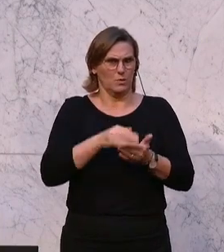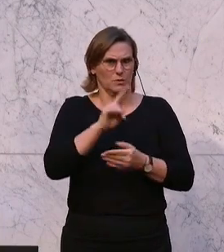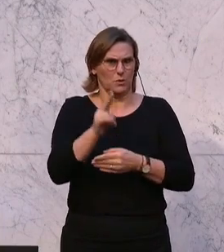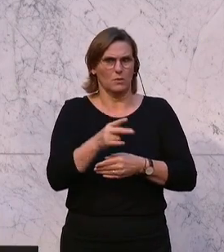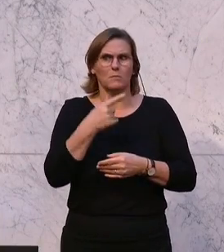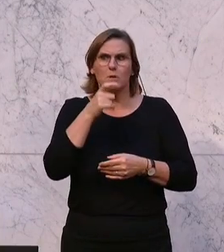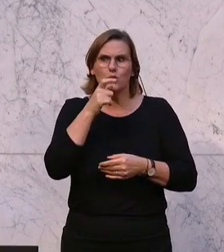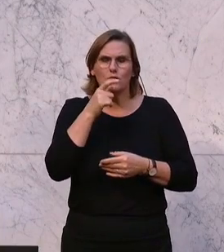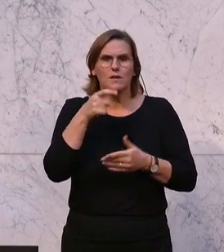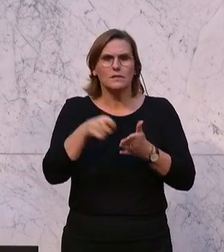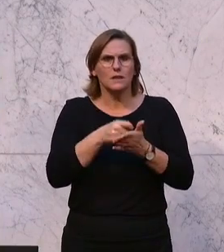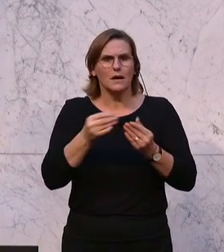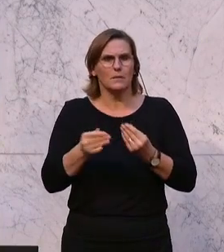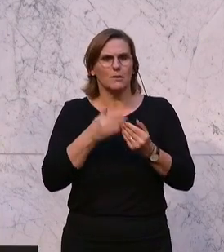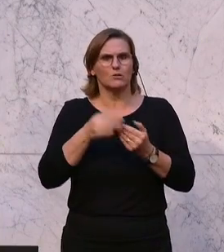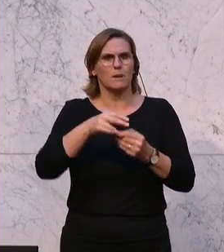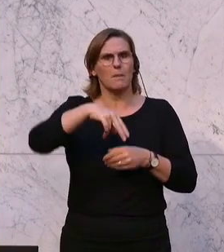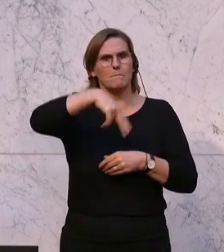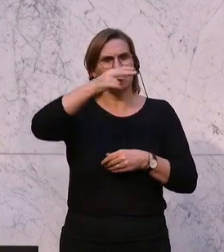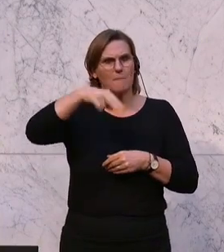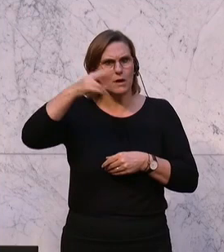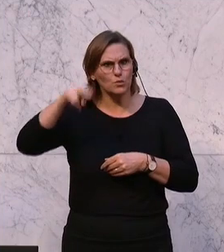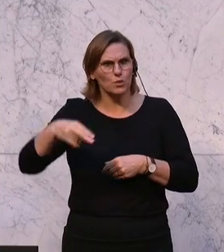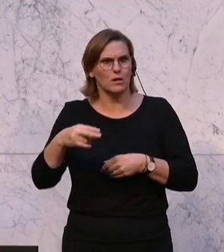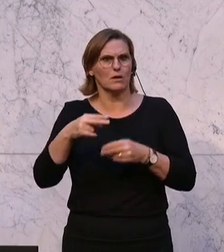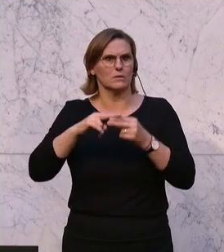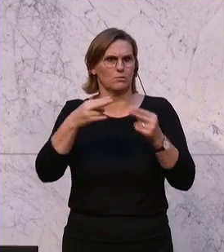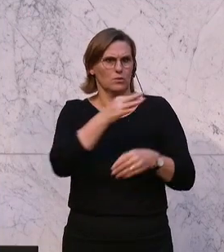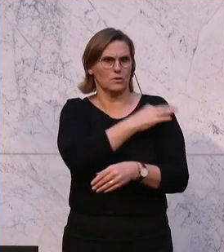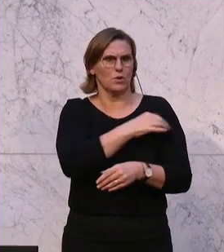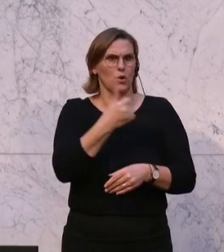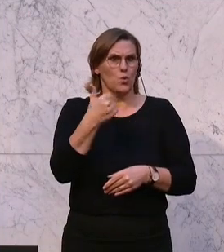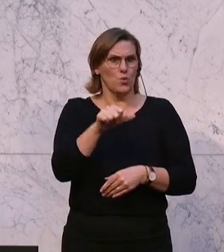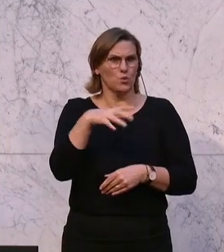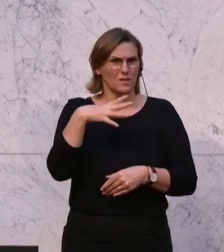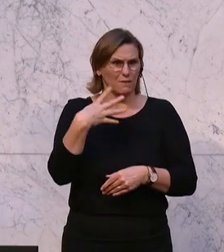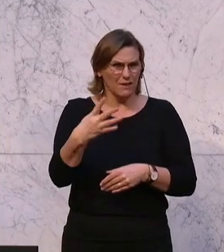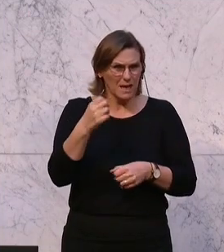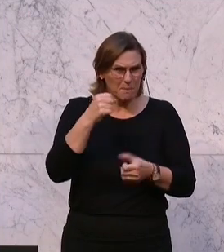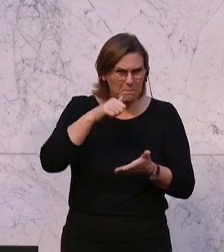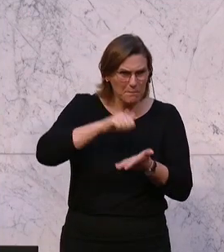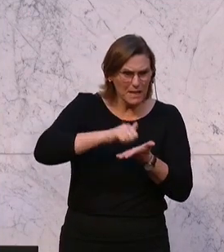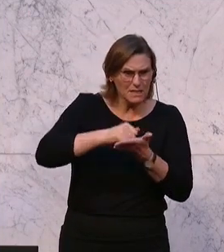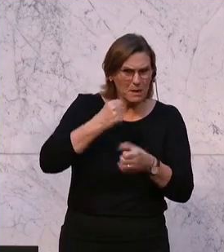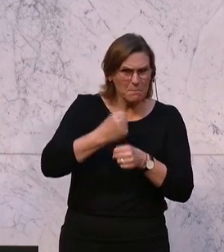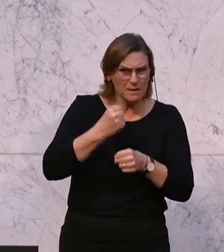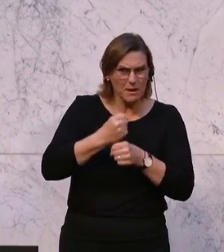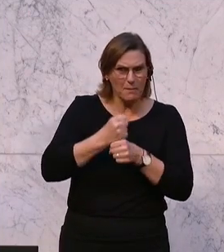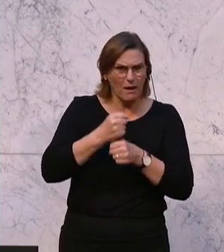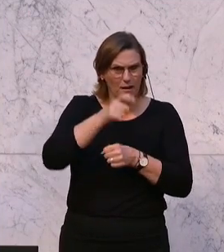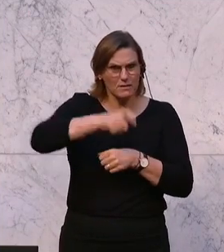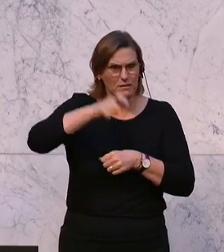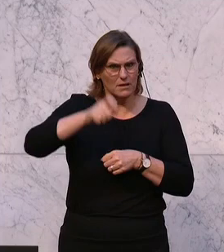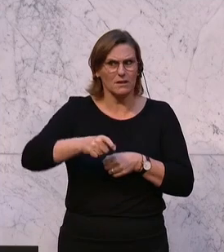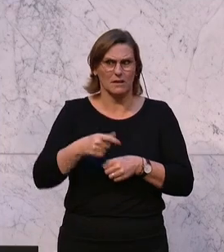wenn dann solche Dinge passieren wie der McDonalds-Sager vom Herrn Bundeskanzler. 104 Pressemitarbeiter. Also da hätte man schon ein bisschen einen vernünftigeren